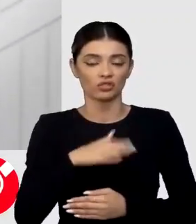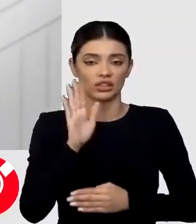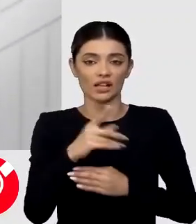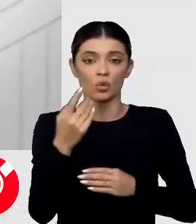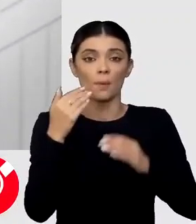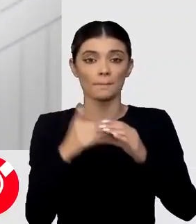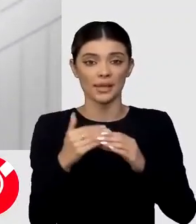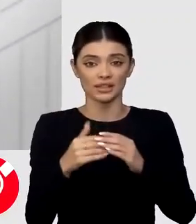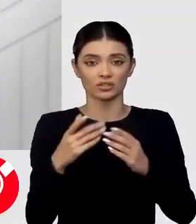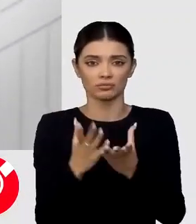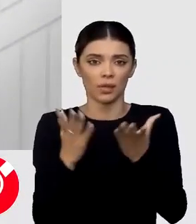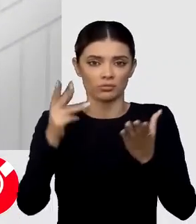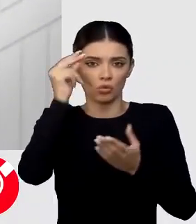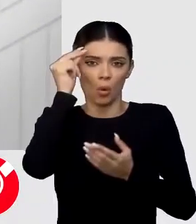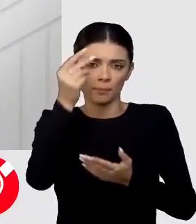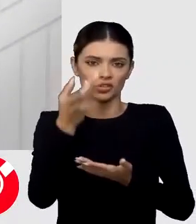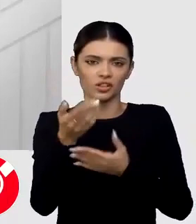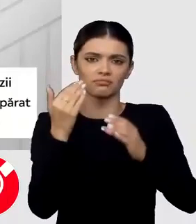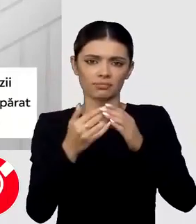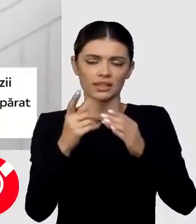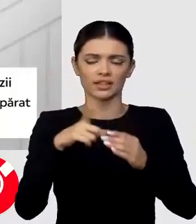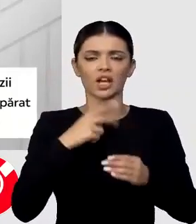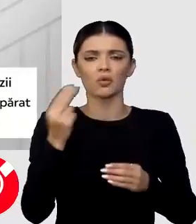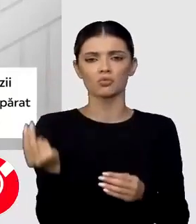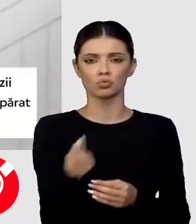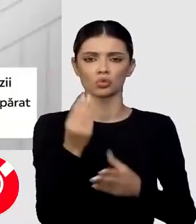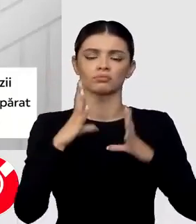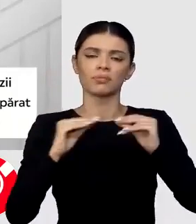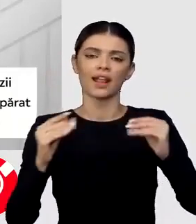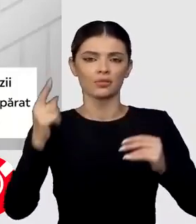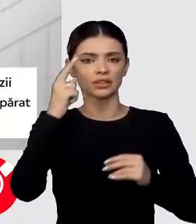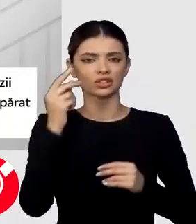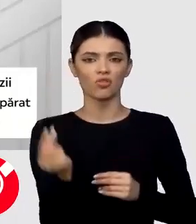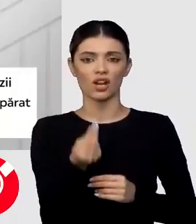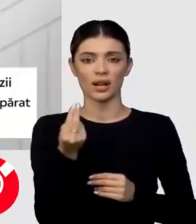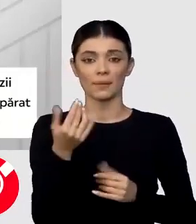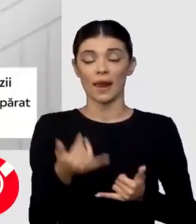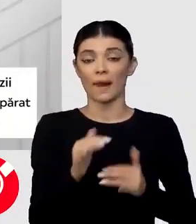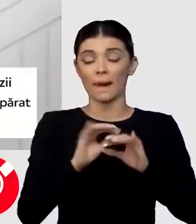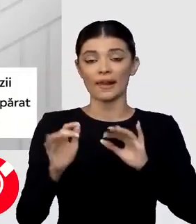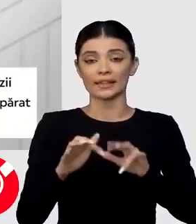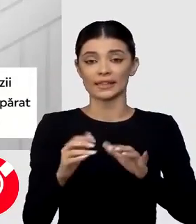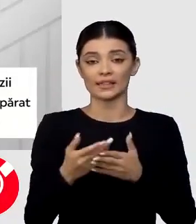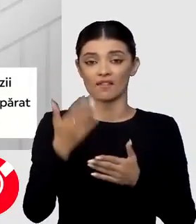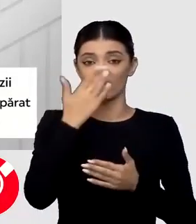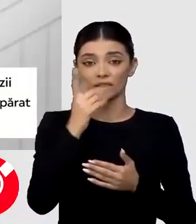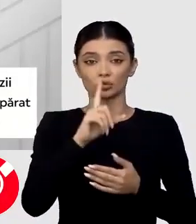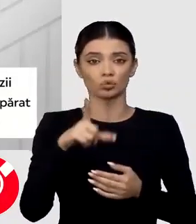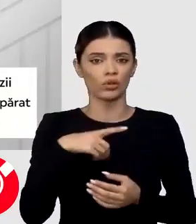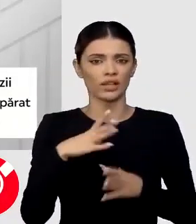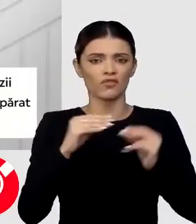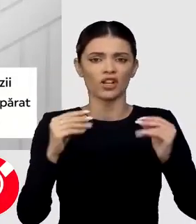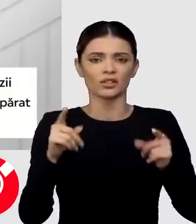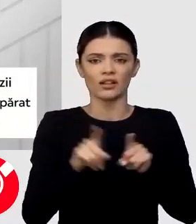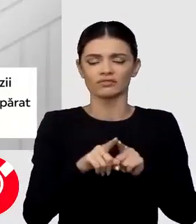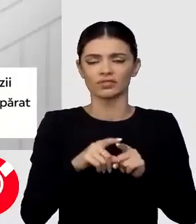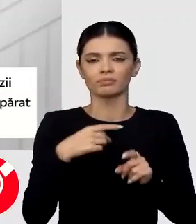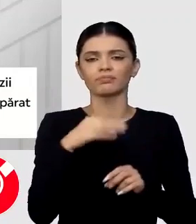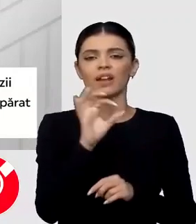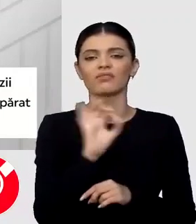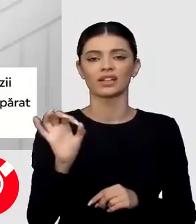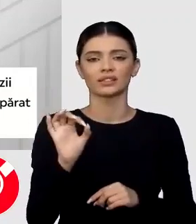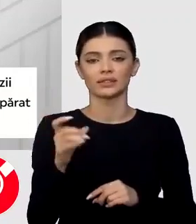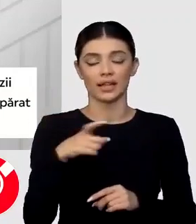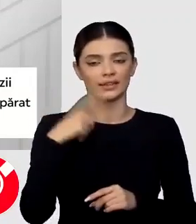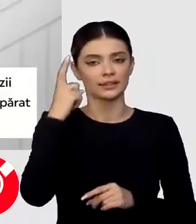astfel de mesaj, mai ales că știm foarte bine că de obicei el are doar mesaje optimiste. El a scris că în momentul de față nu există rețele de socializare